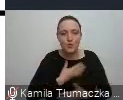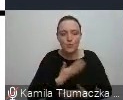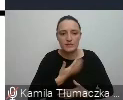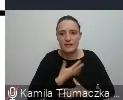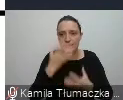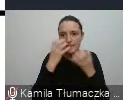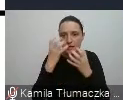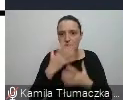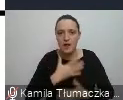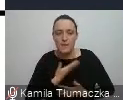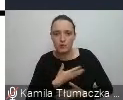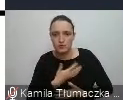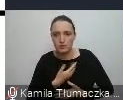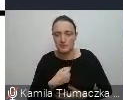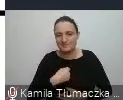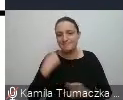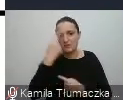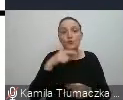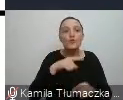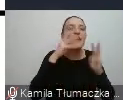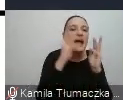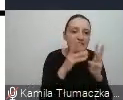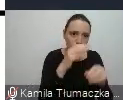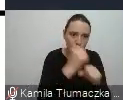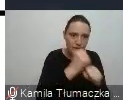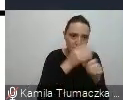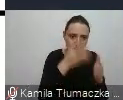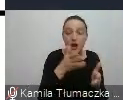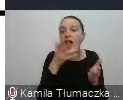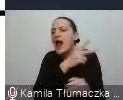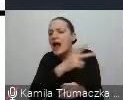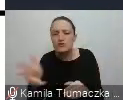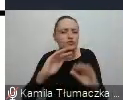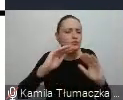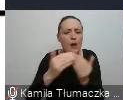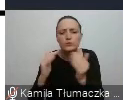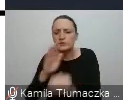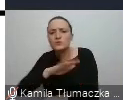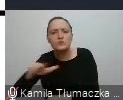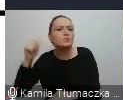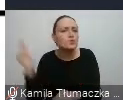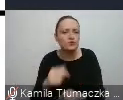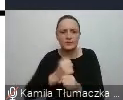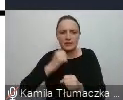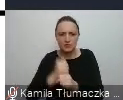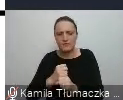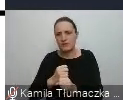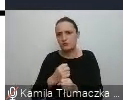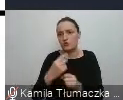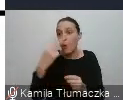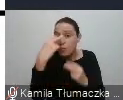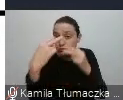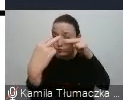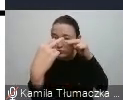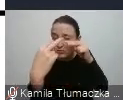miałam w głowie uknuty taki stereotyp, że każde dziecko lub prawie każde dziecko z autyzmem ma kłopot z patrzeniem w oczy,